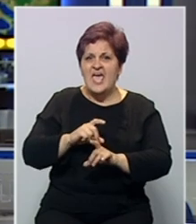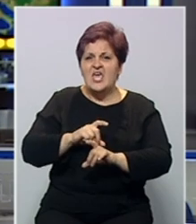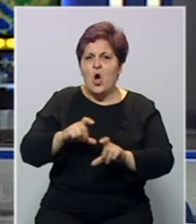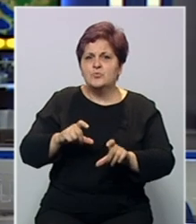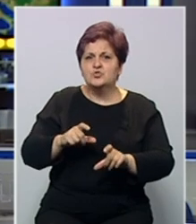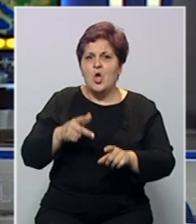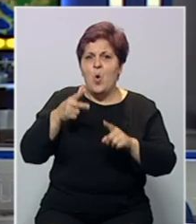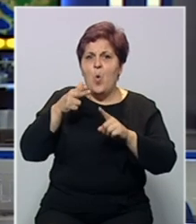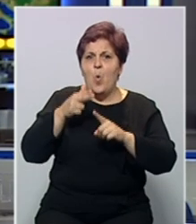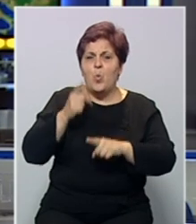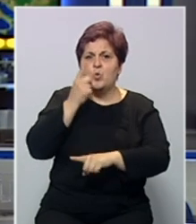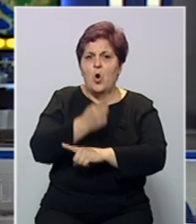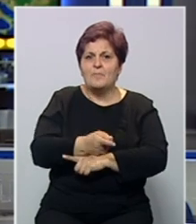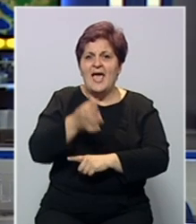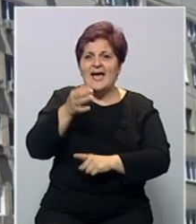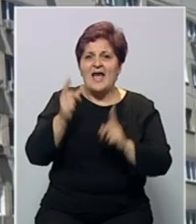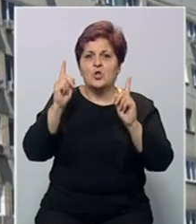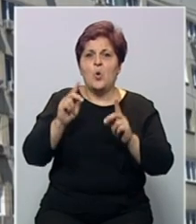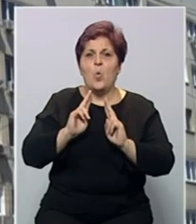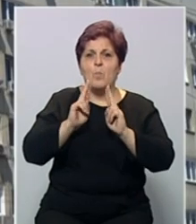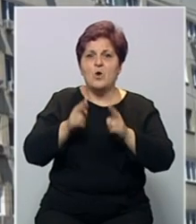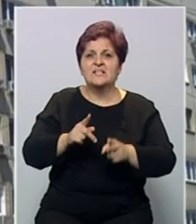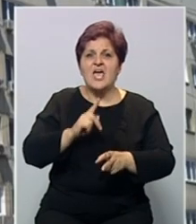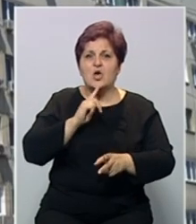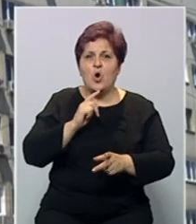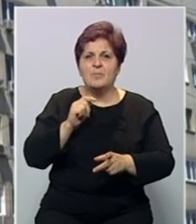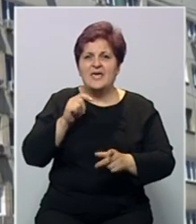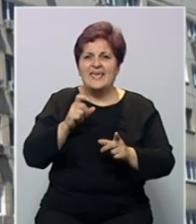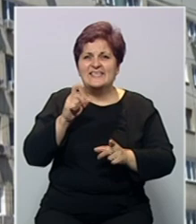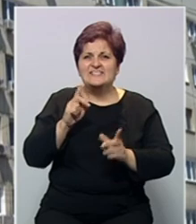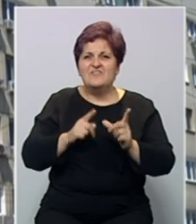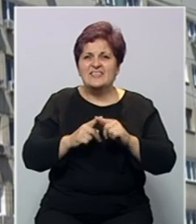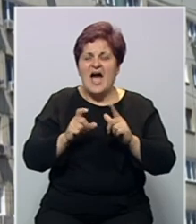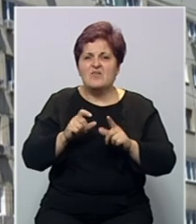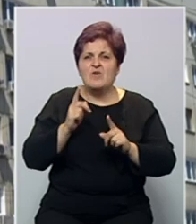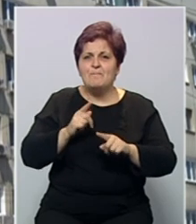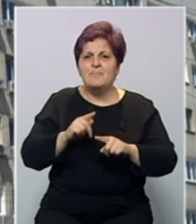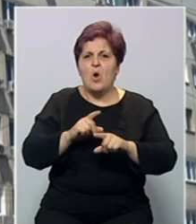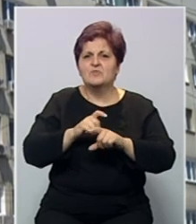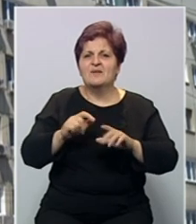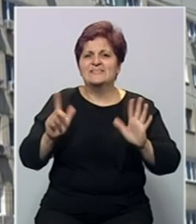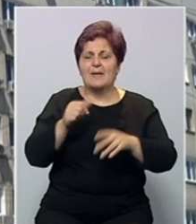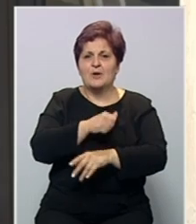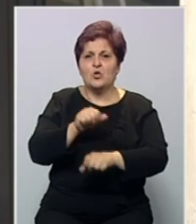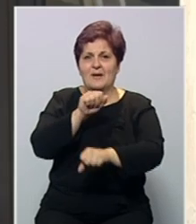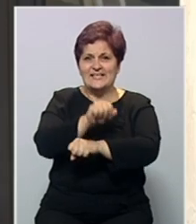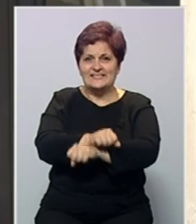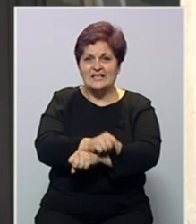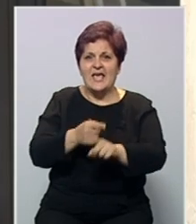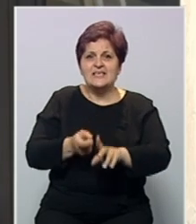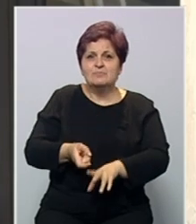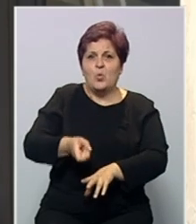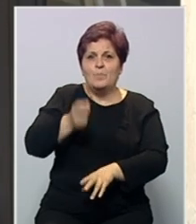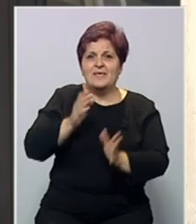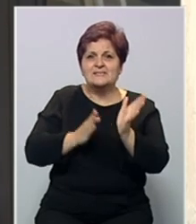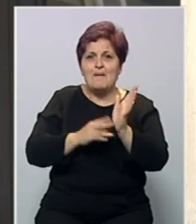optuženog, ukinuo je presudu kantonalnog suda u Mostaru, u kojom je Josip Cvitanović bio osuđen na 17 godina zatvora